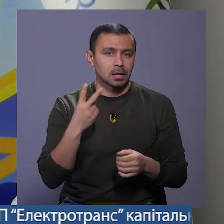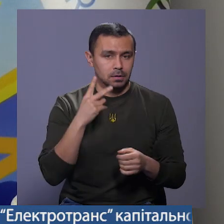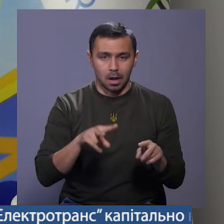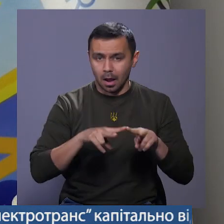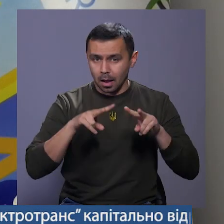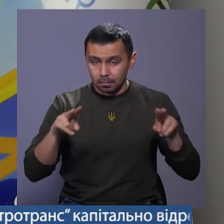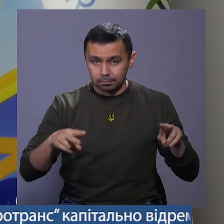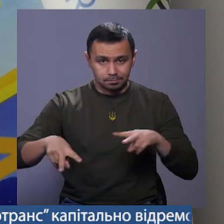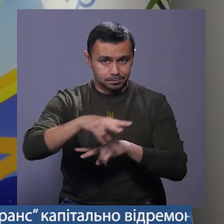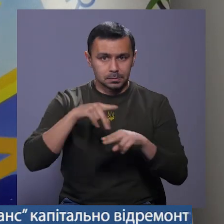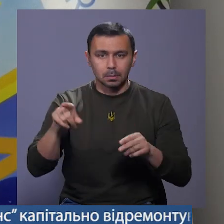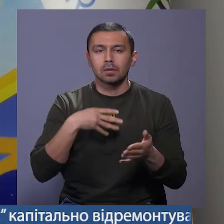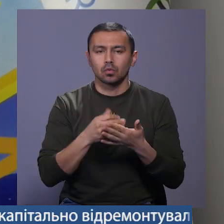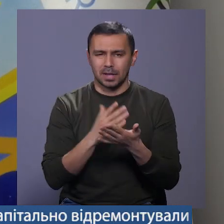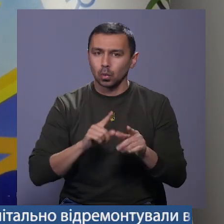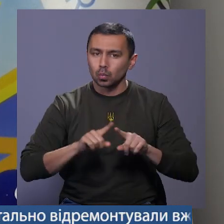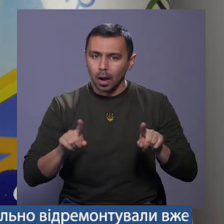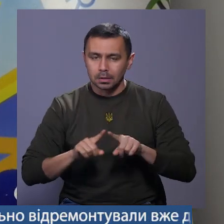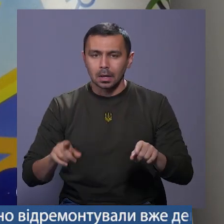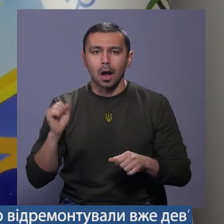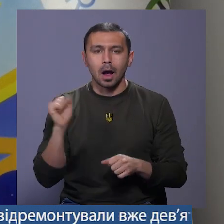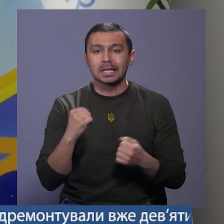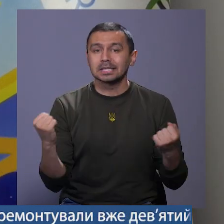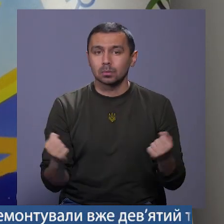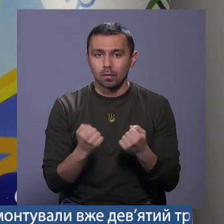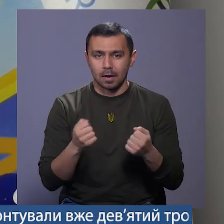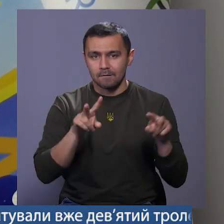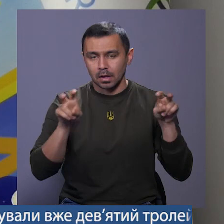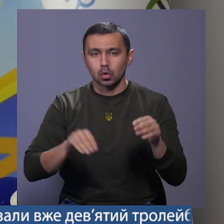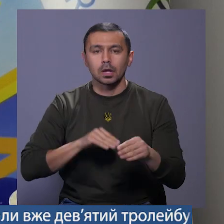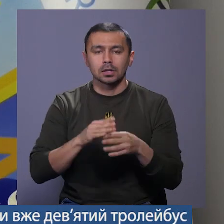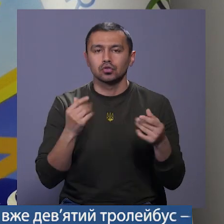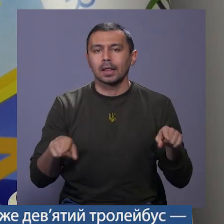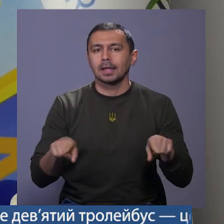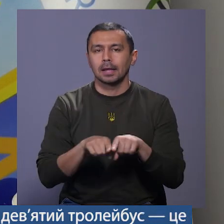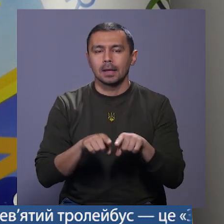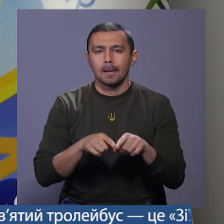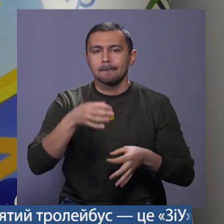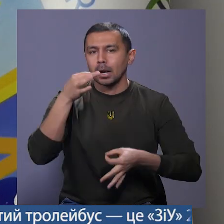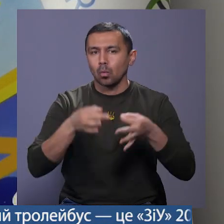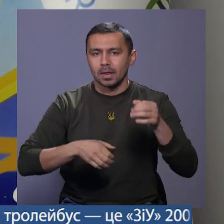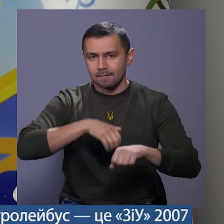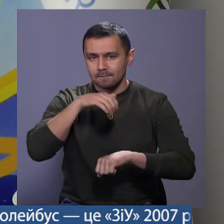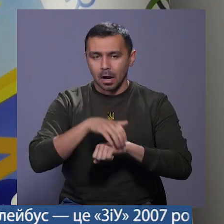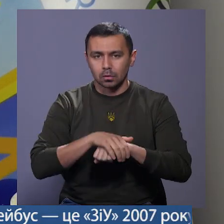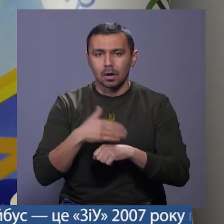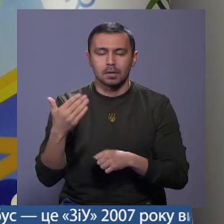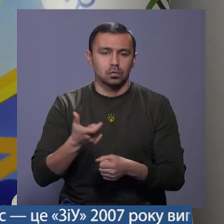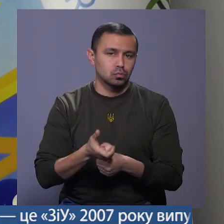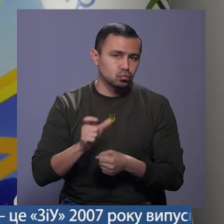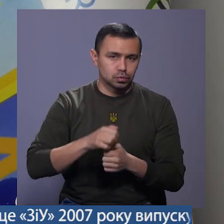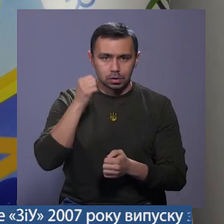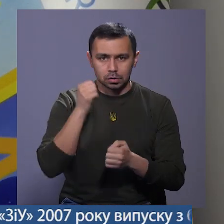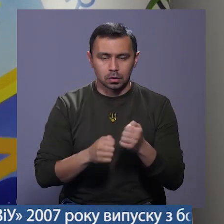однаково, там свої є нюанси. А в зимових видах додається ще такий природній фактор. І він дуже